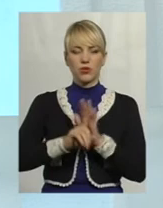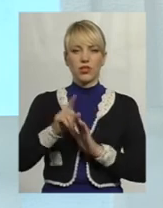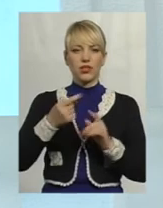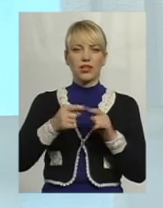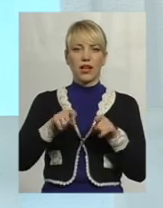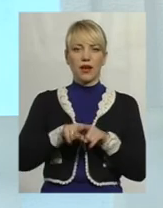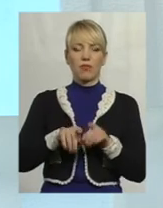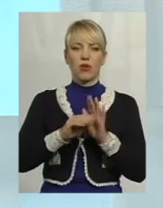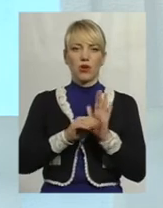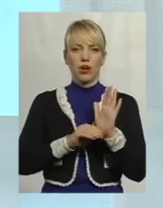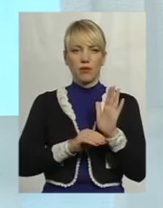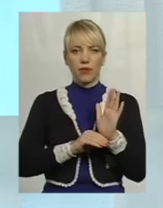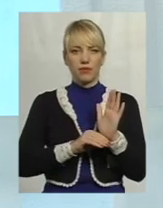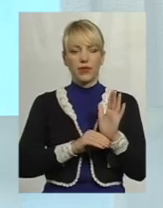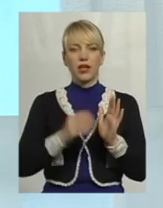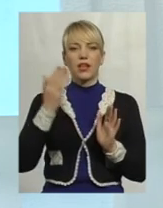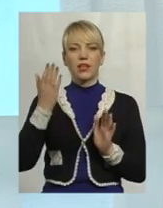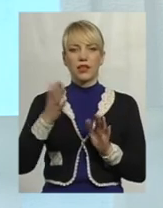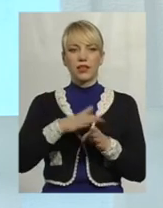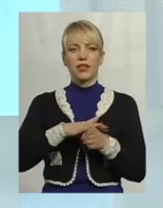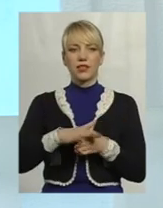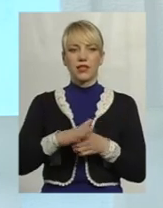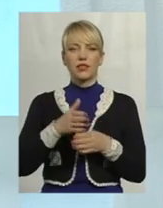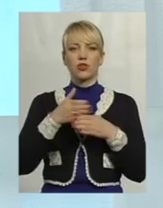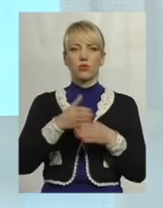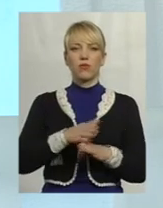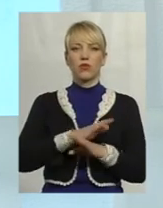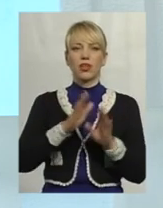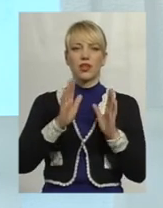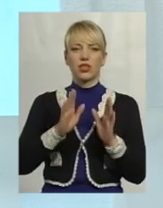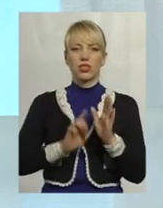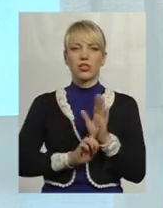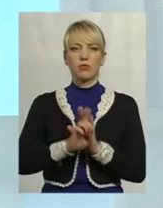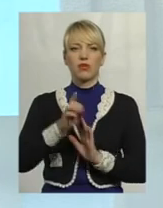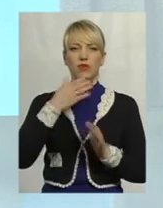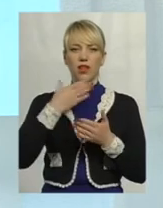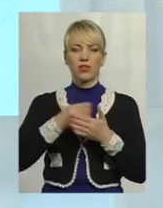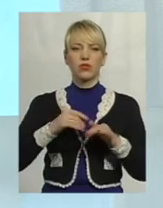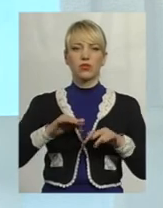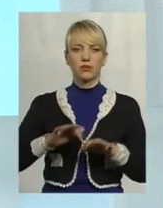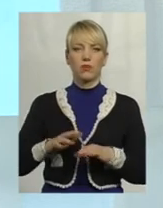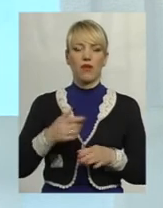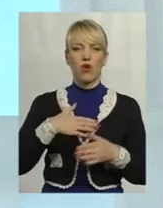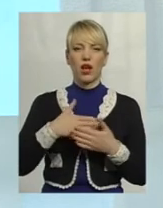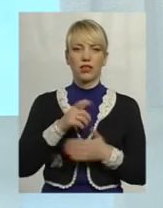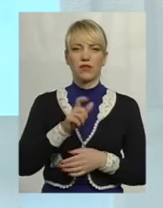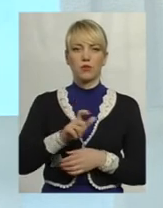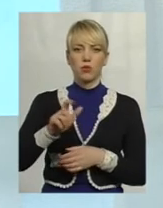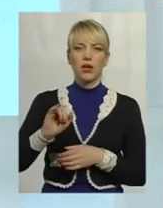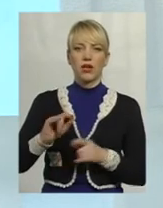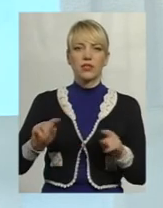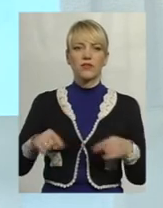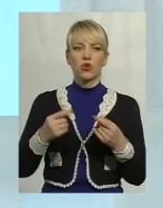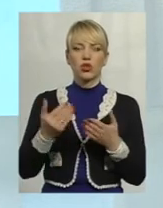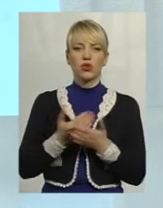програма. Звичайно, її реалізація допоможе не лише започаткувати власну справу активним громадянам, а й створити